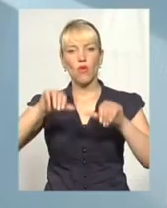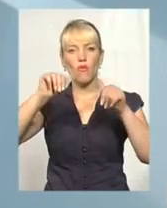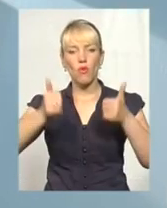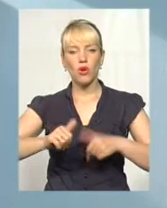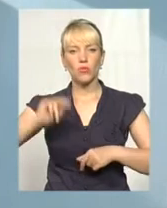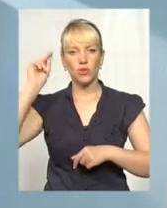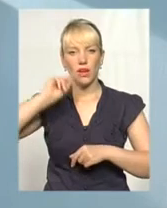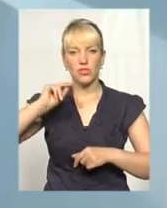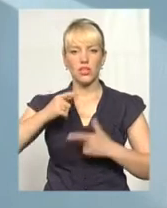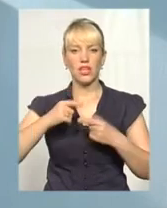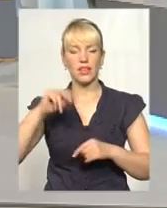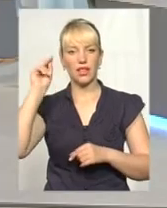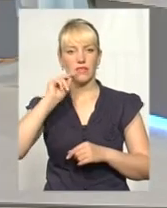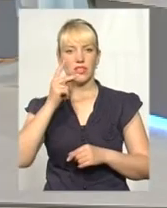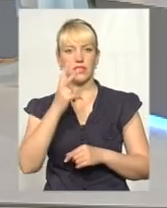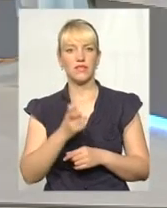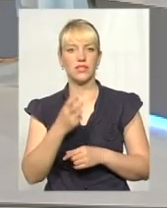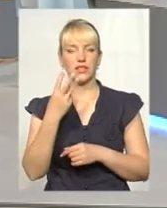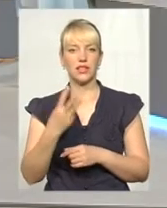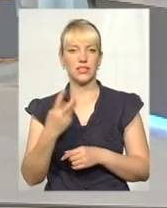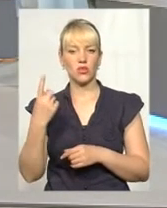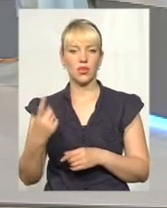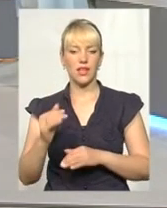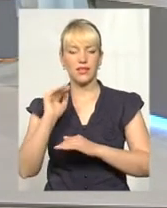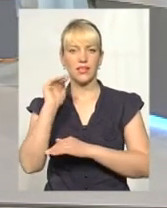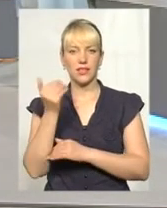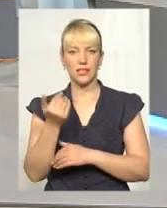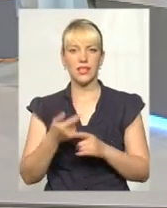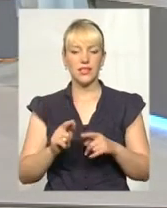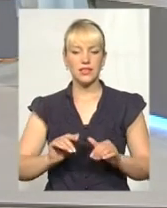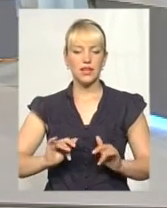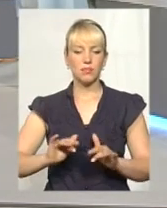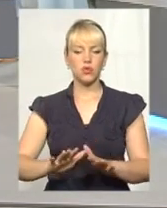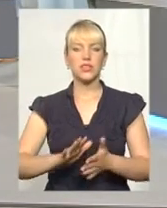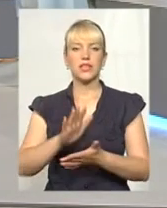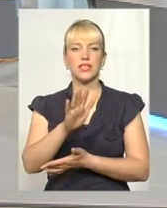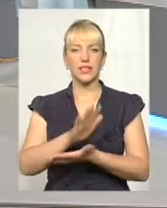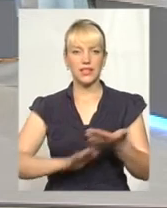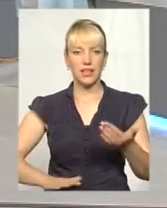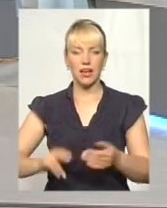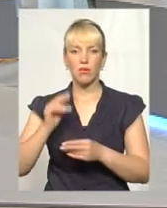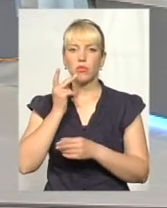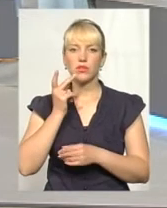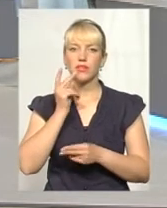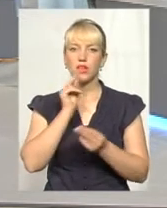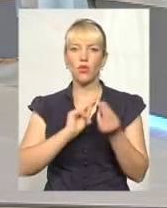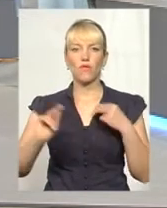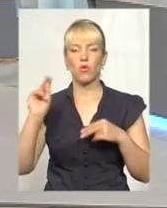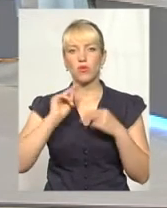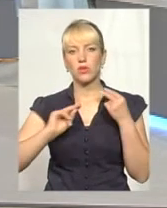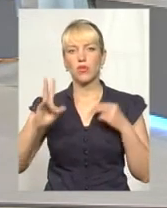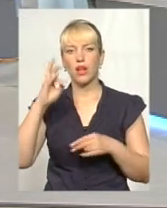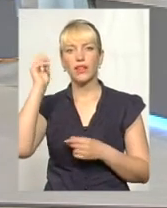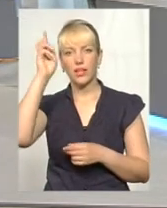231 дитина. Тобто, процес іде, і він постійно удосконалюється. Також, на